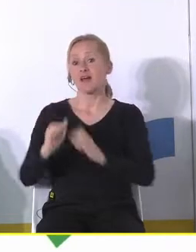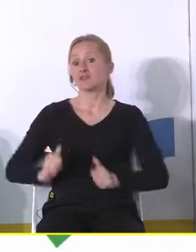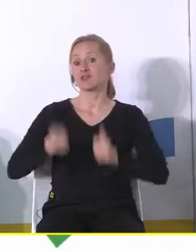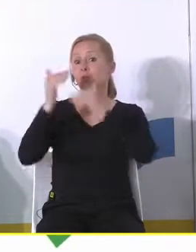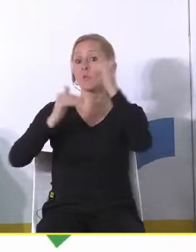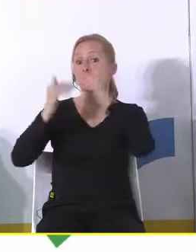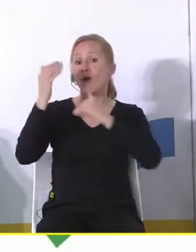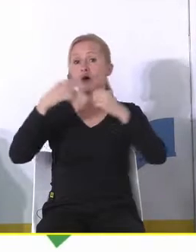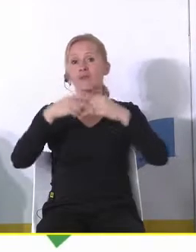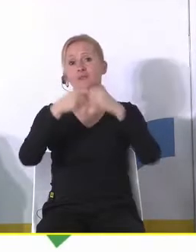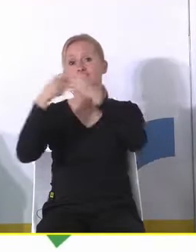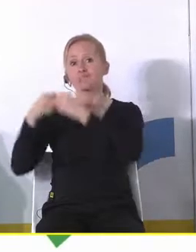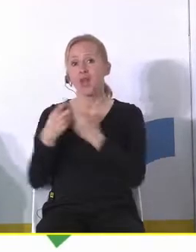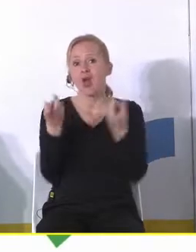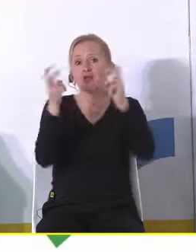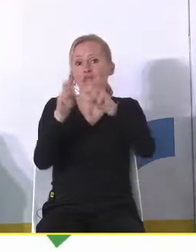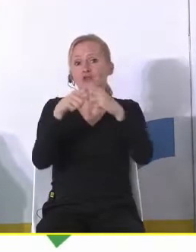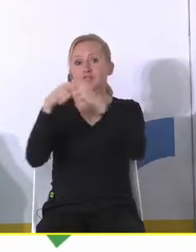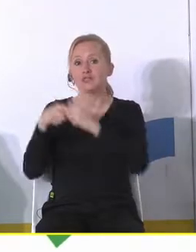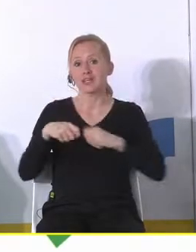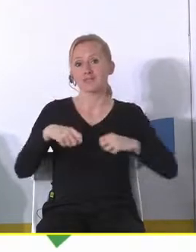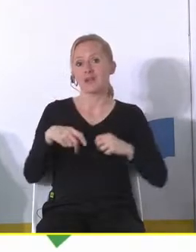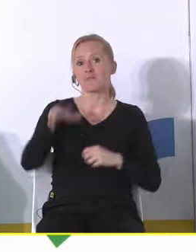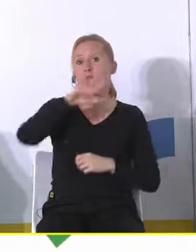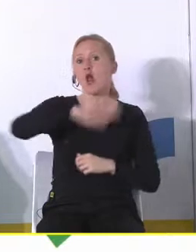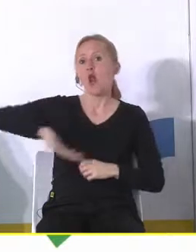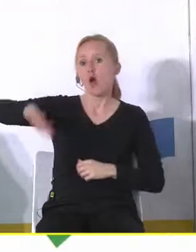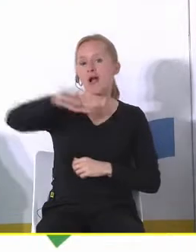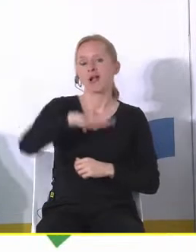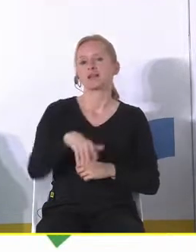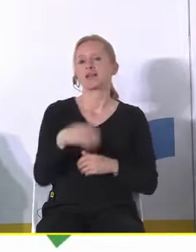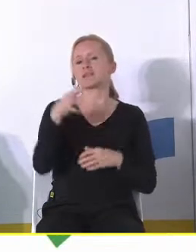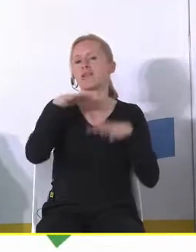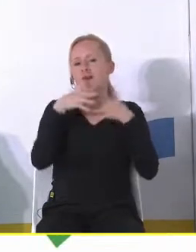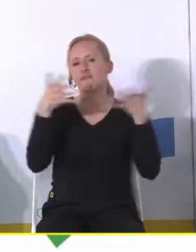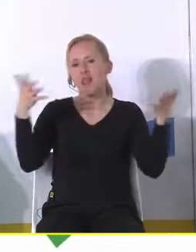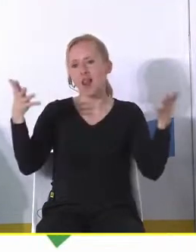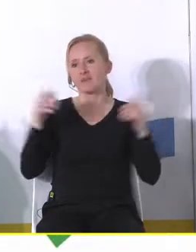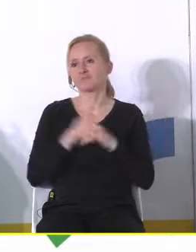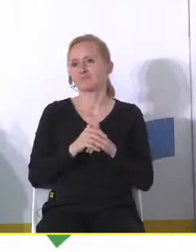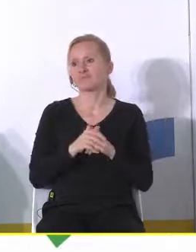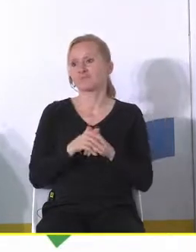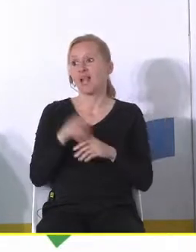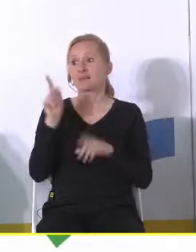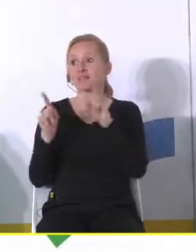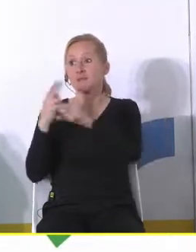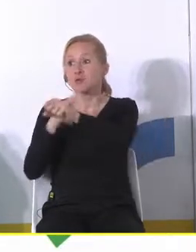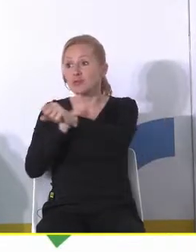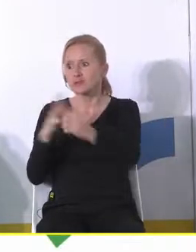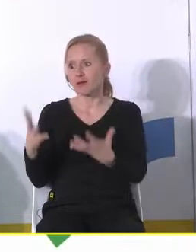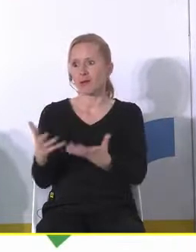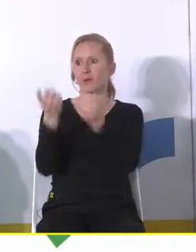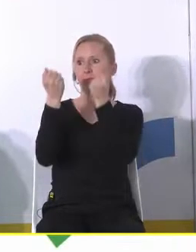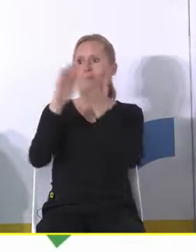budować te więzy lokalne a nie je rozrywać jest po prostu mnóstwo tak to znaczy nagle urzędnicy odkrywają